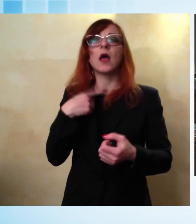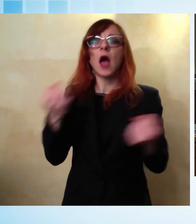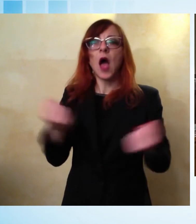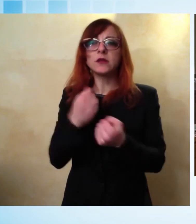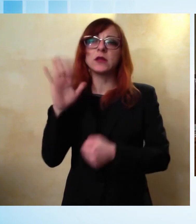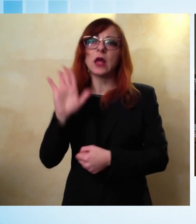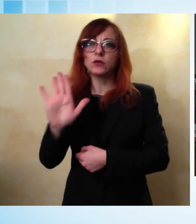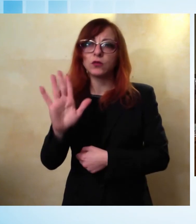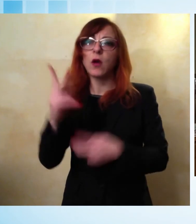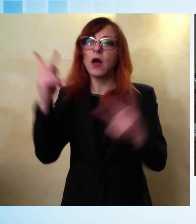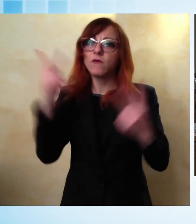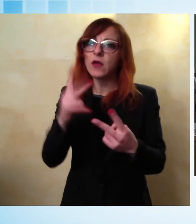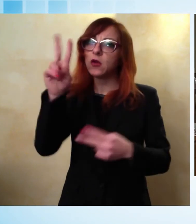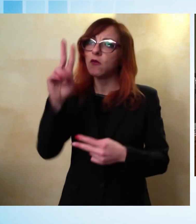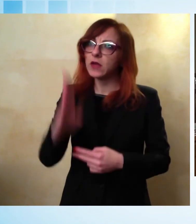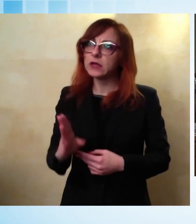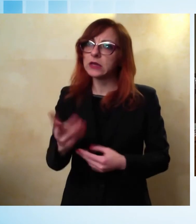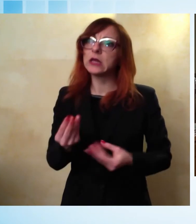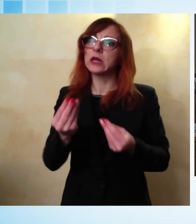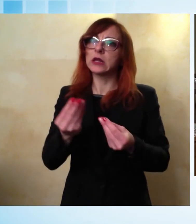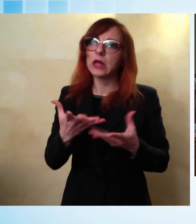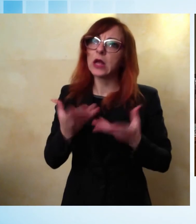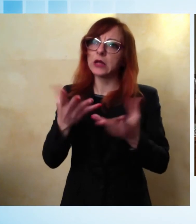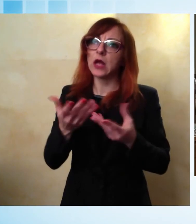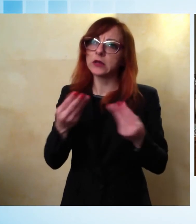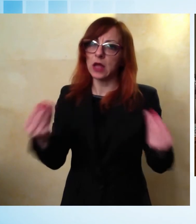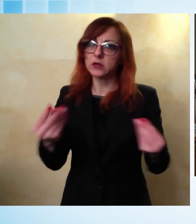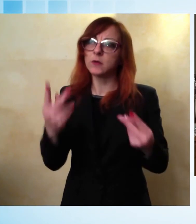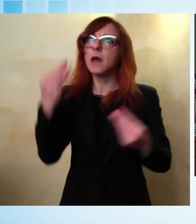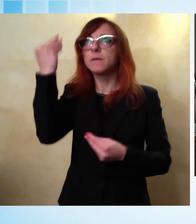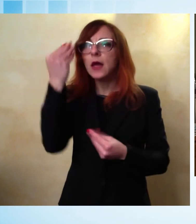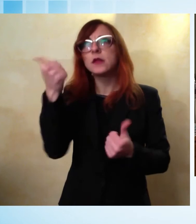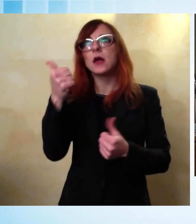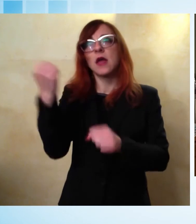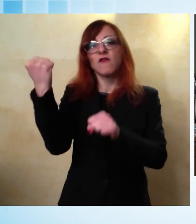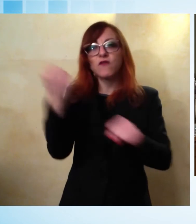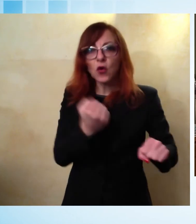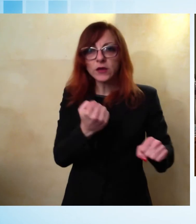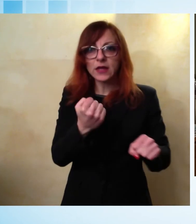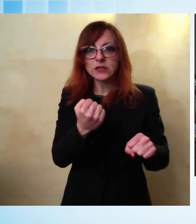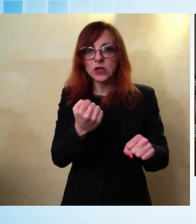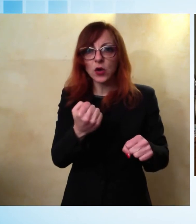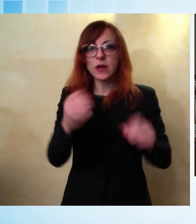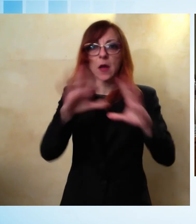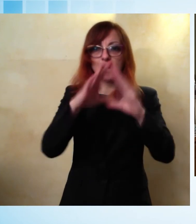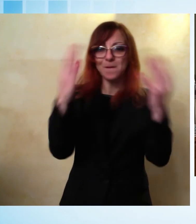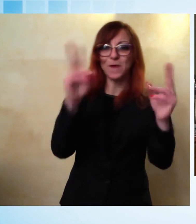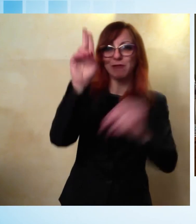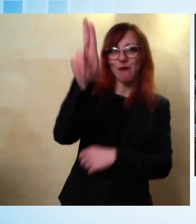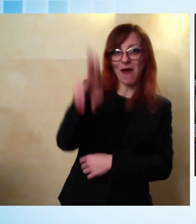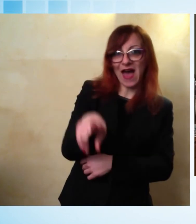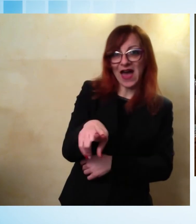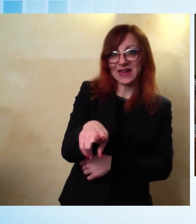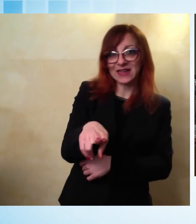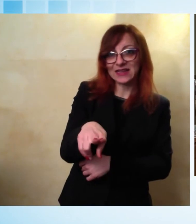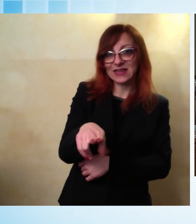fondazione ci porti più avanti, quindi che ci apra al mondo delle arti, che ci apra al mondo dei